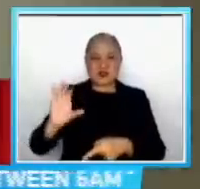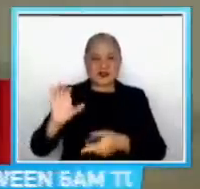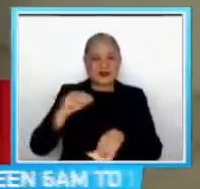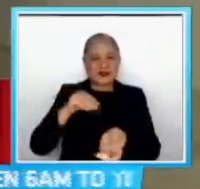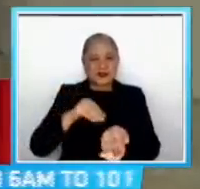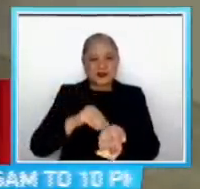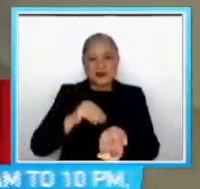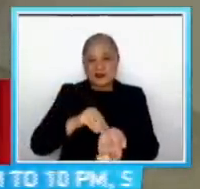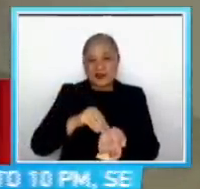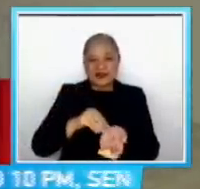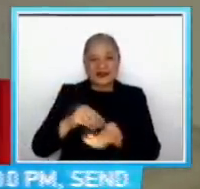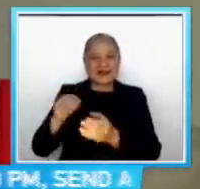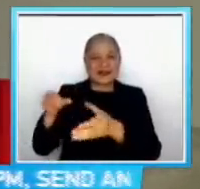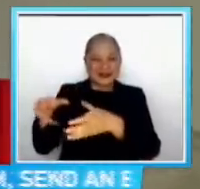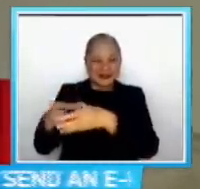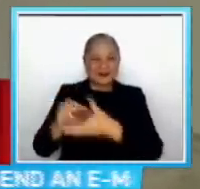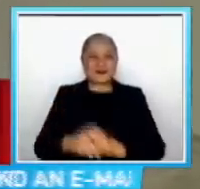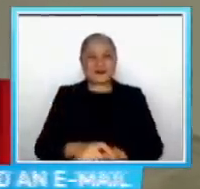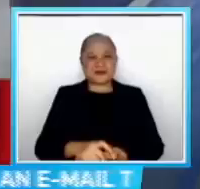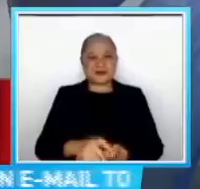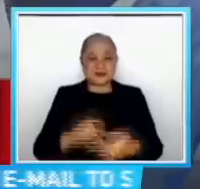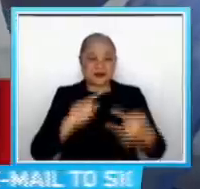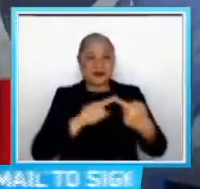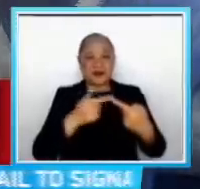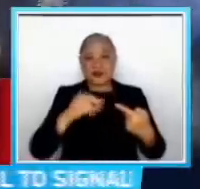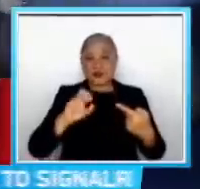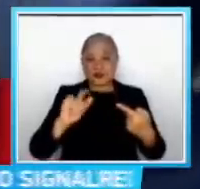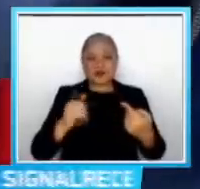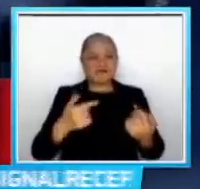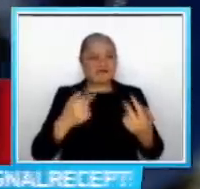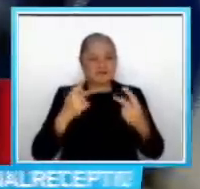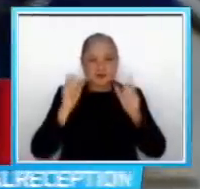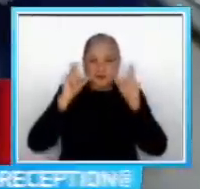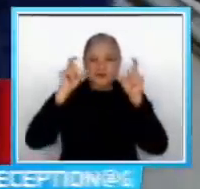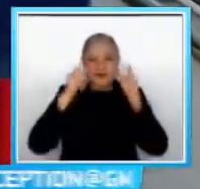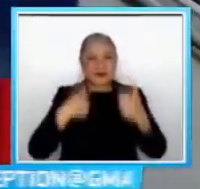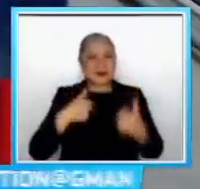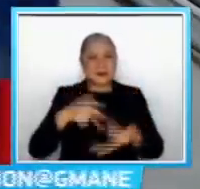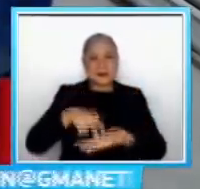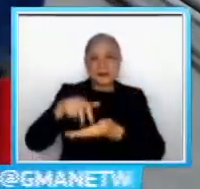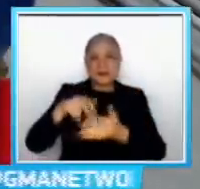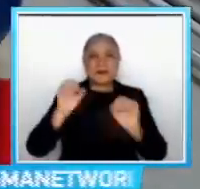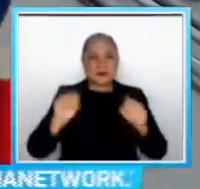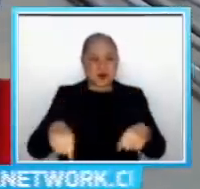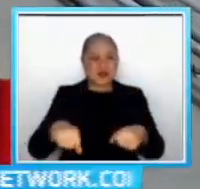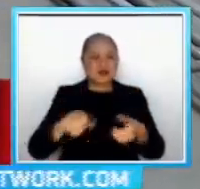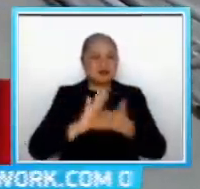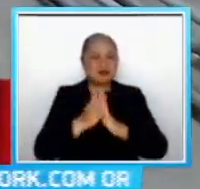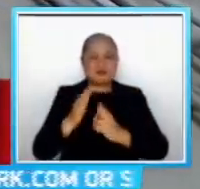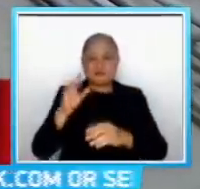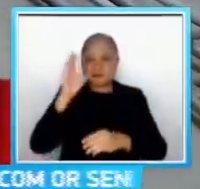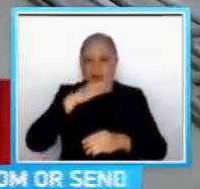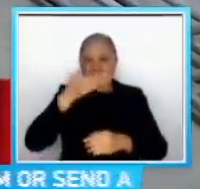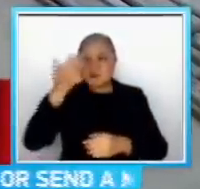Si George na alerto at maliksi ay kandidatong maging bum sniffing dog ng QCPD